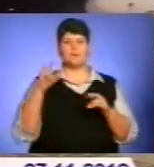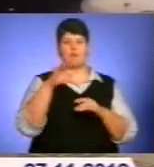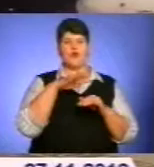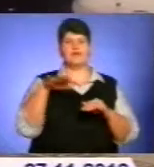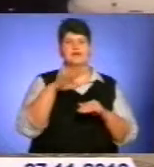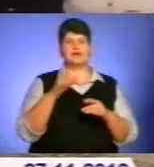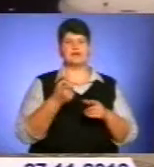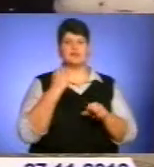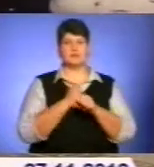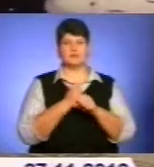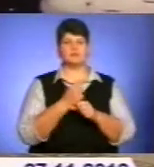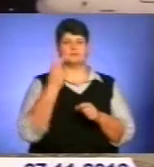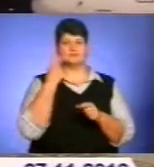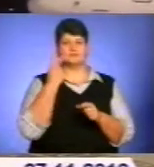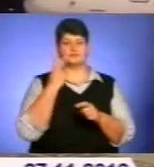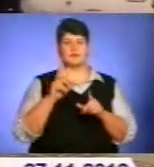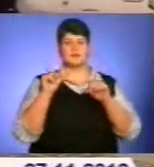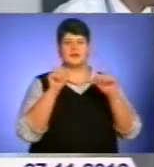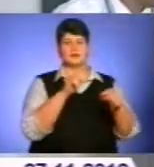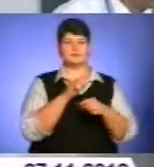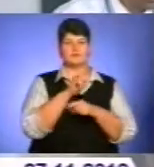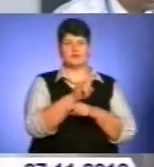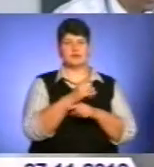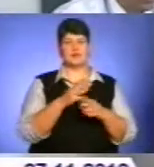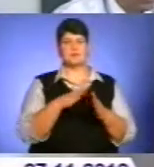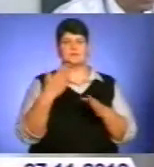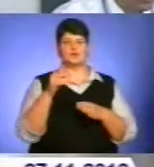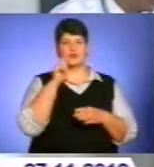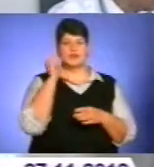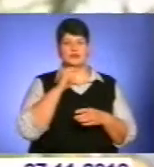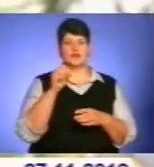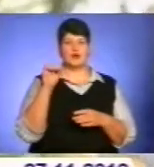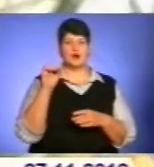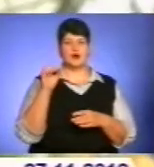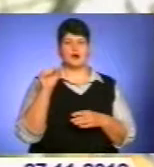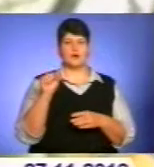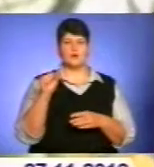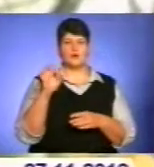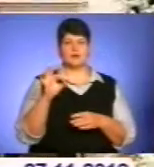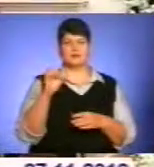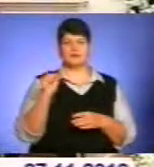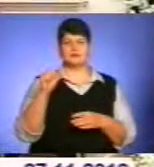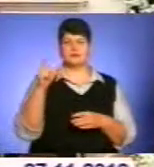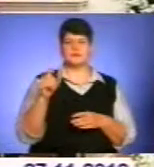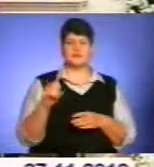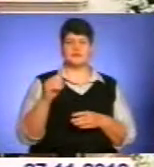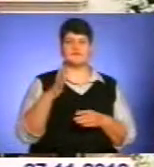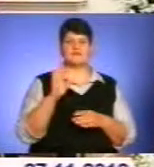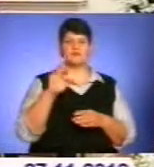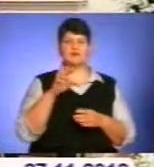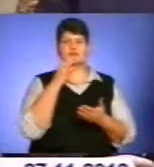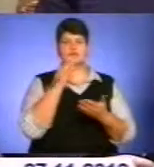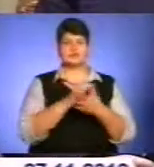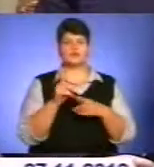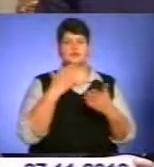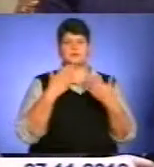регулярні авіаперевезення між Україною та Еміратами. Зокрема, визначить порядок регулювання міжнародних польотів. Віктор Яникович розповів, що під час